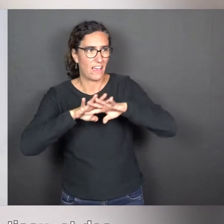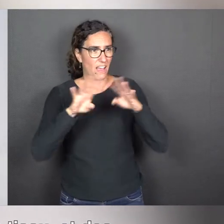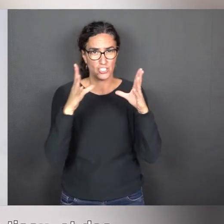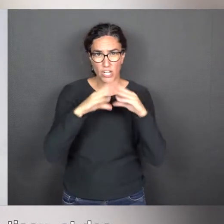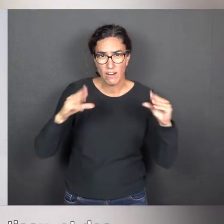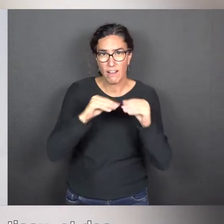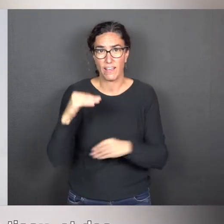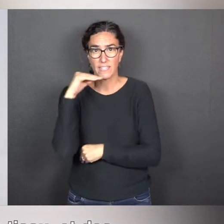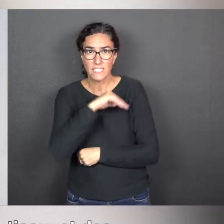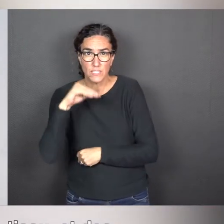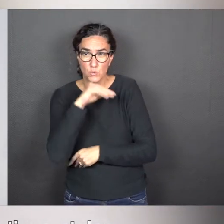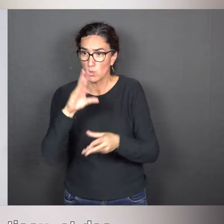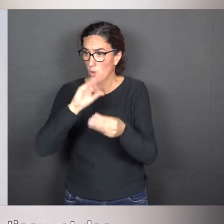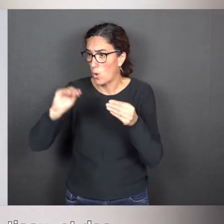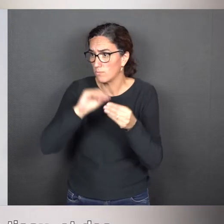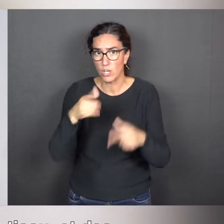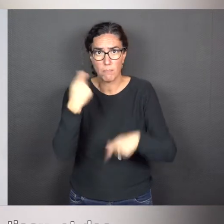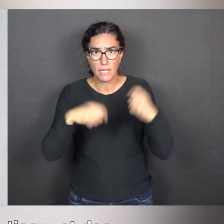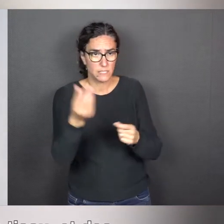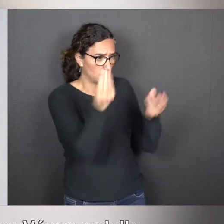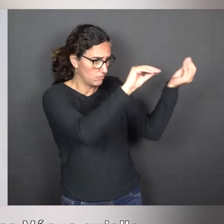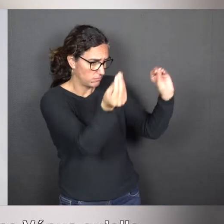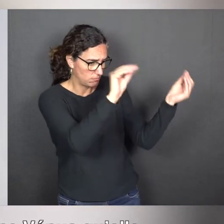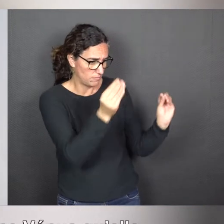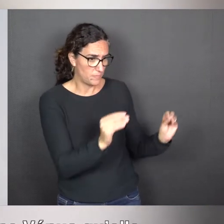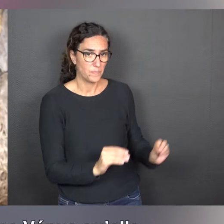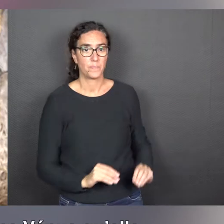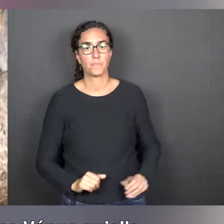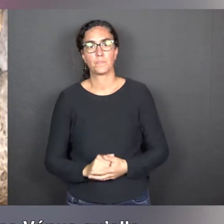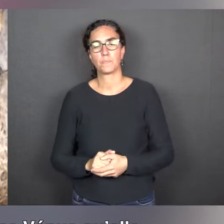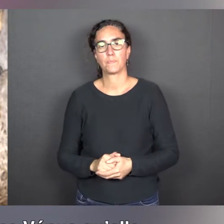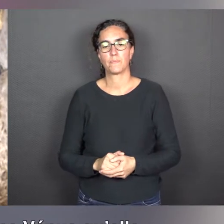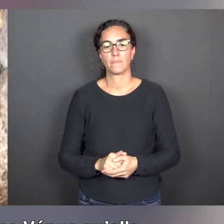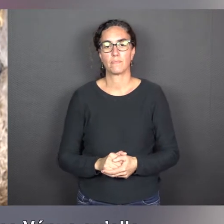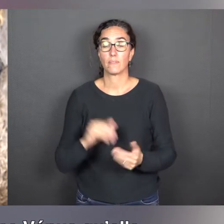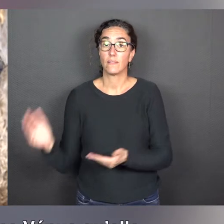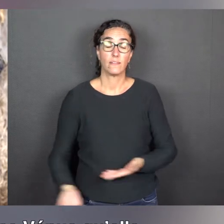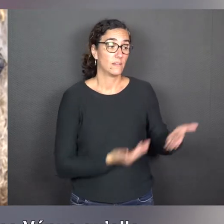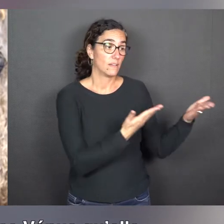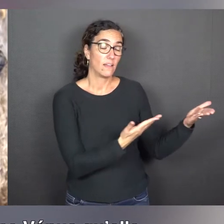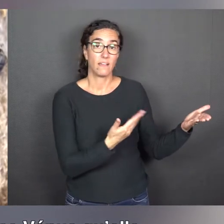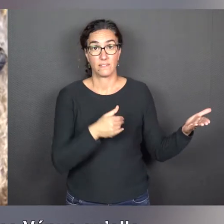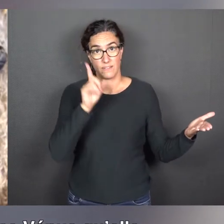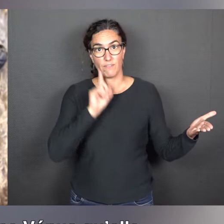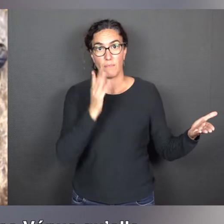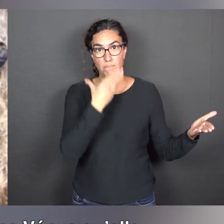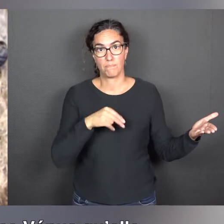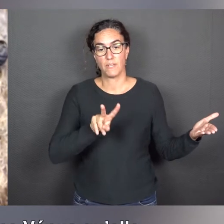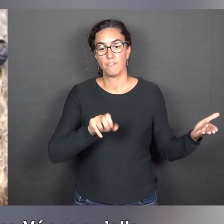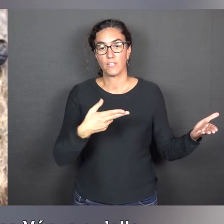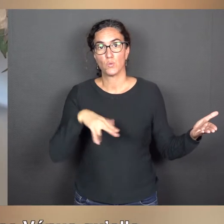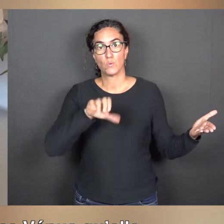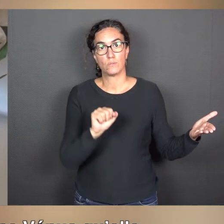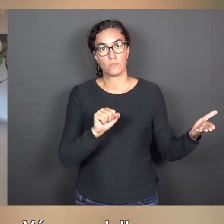et des assemblages d'objets en plastique qu'elle va y ajouter. Ici, on est face à une Vénus qu'elle a imaginée en